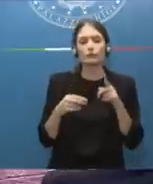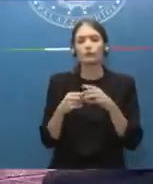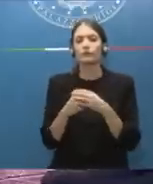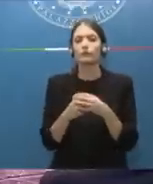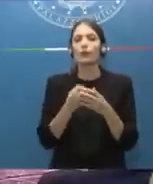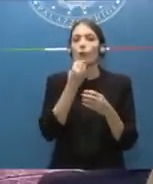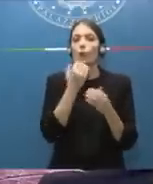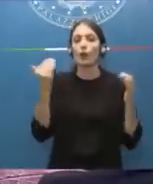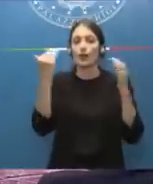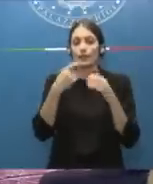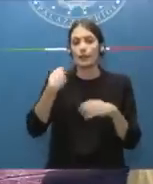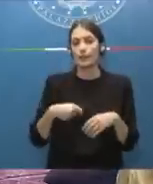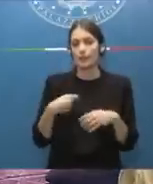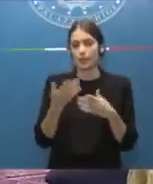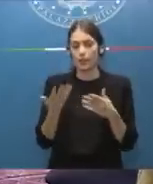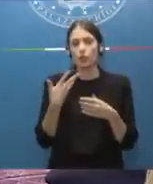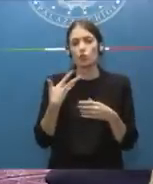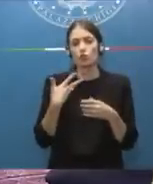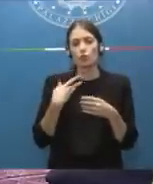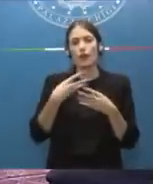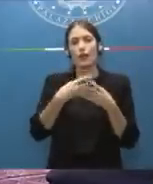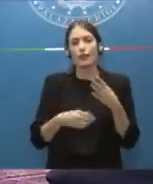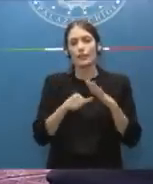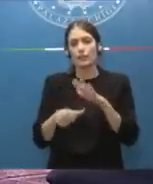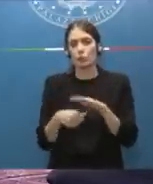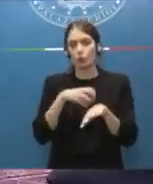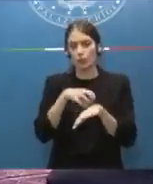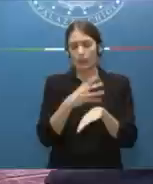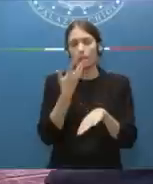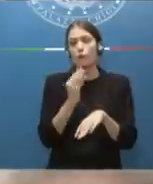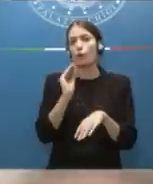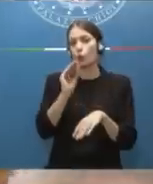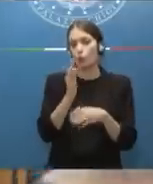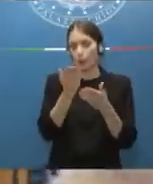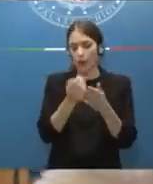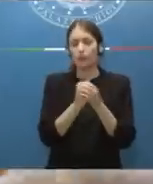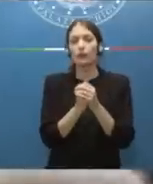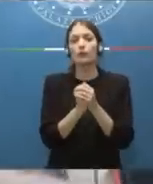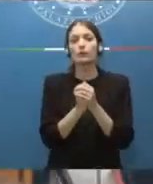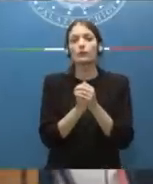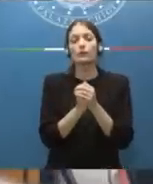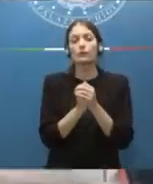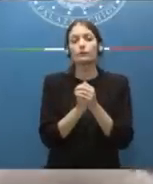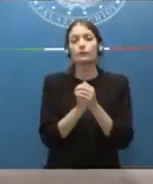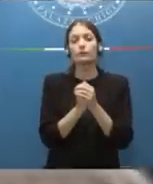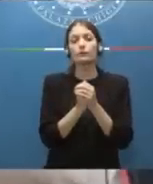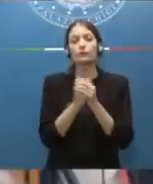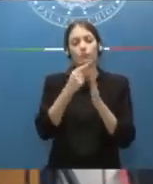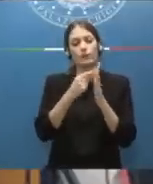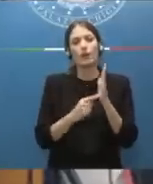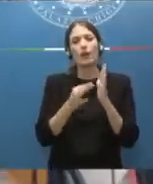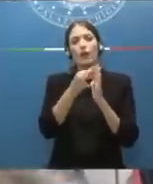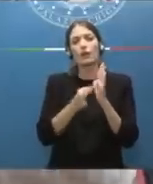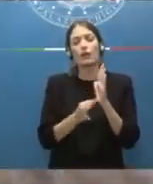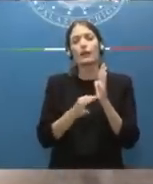Buonasera, Presidente. Allora, c'è la lista dei sottosegretari. La domanda è quali sono i criteri che sono stati seguiti